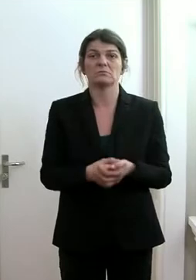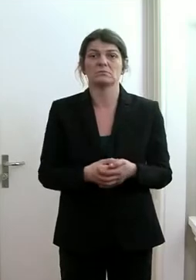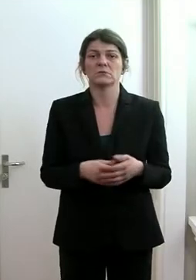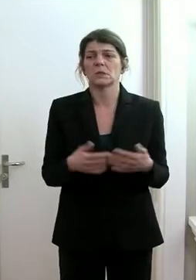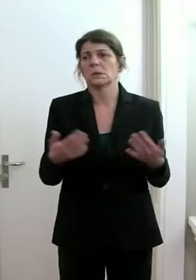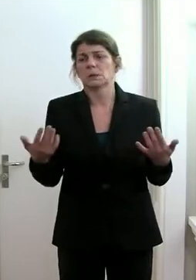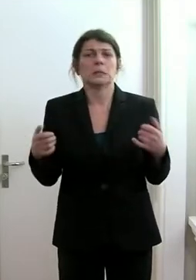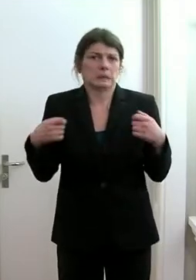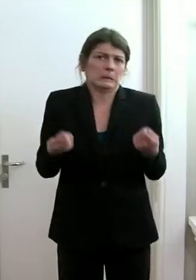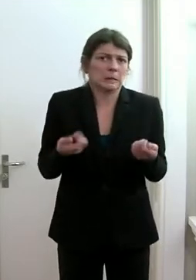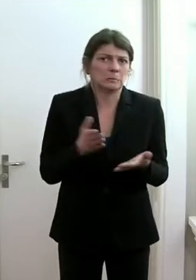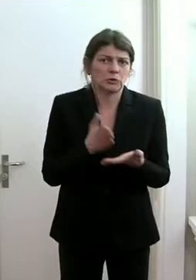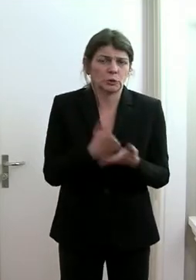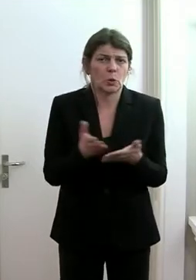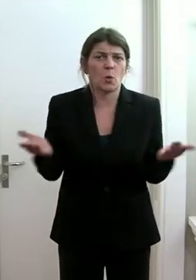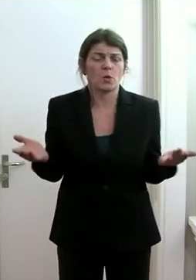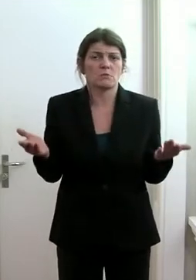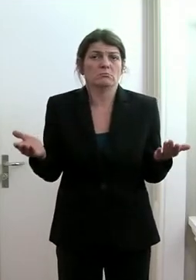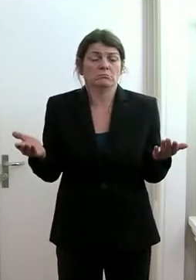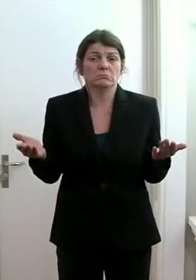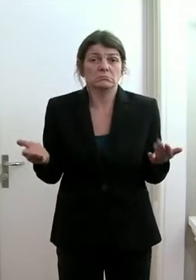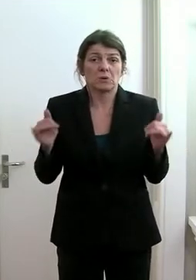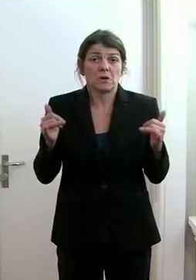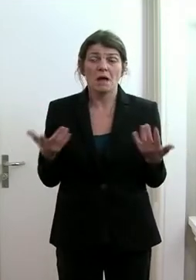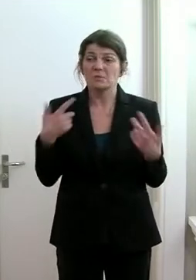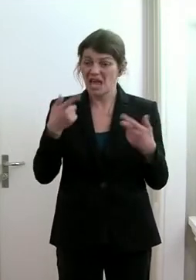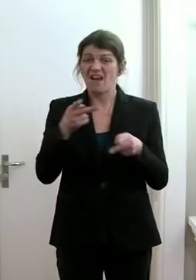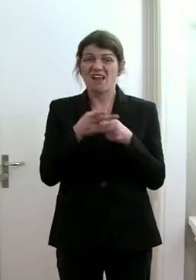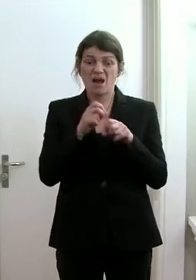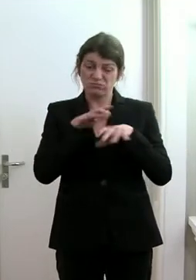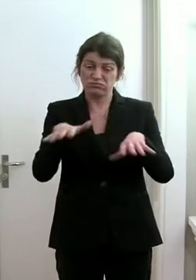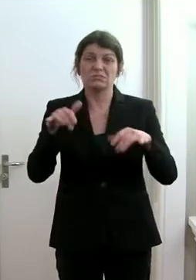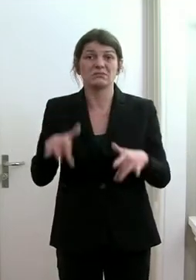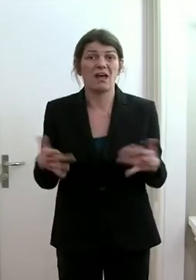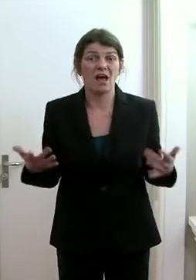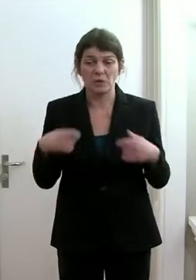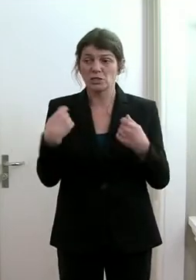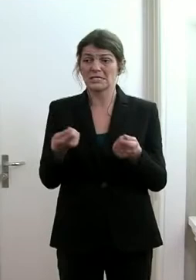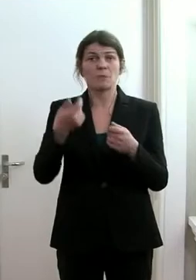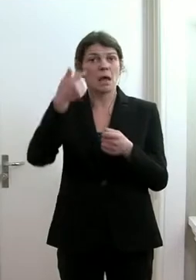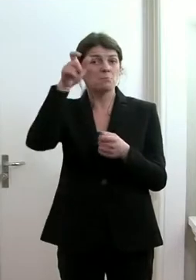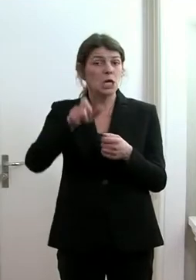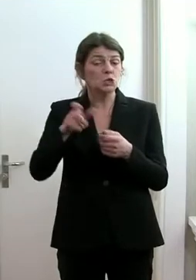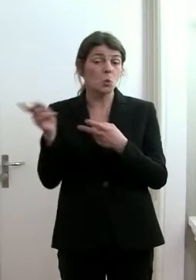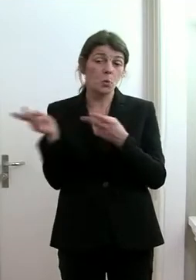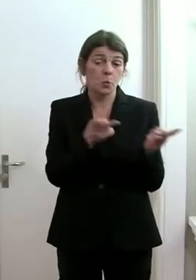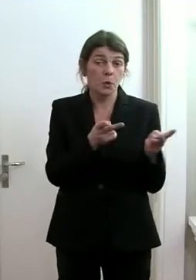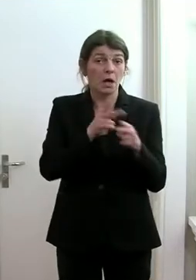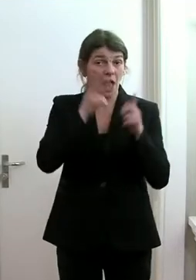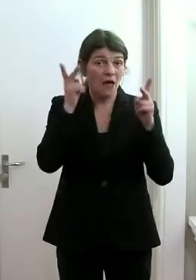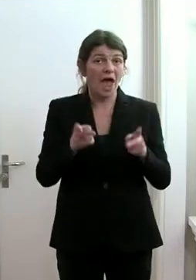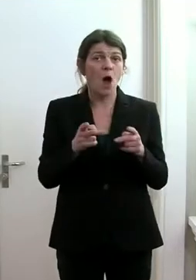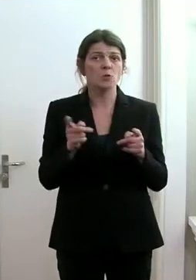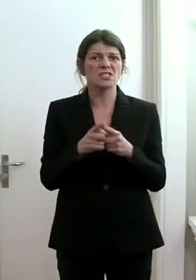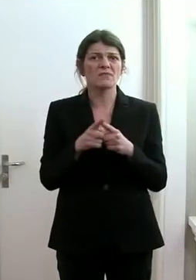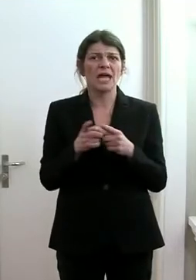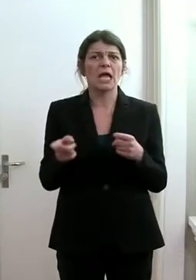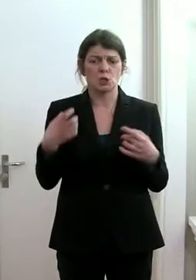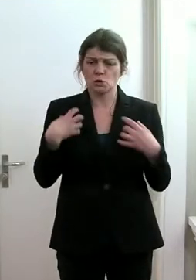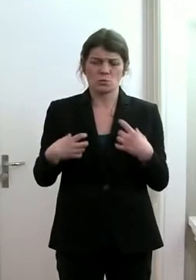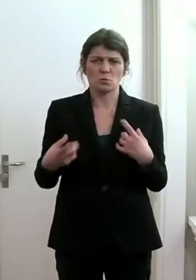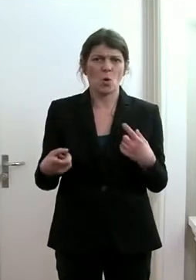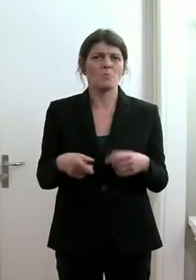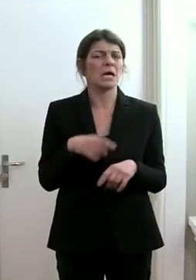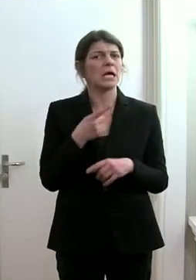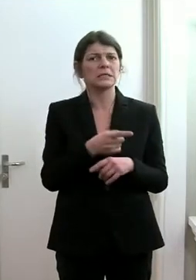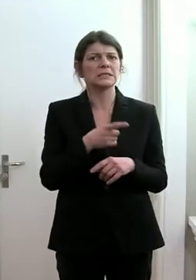schon so passieren. Ich habe gesagt, die Krankheit ist sehr verbreitet. Es kann sein, dass eine Person eingeliefert wird wegen Symptomen, die eben